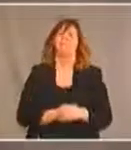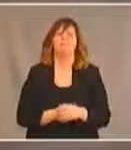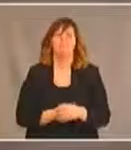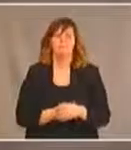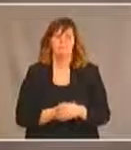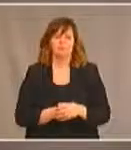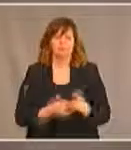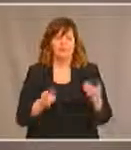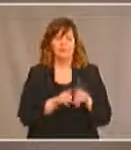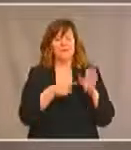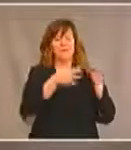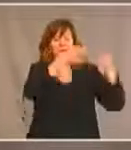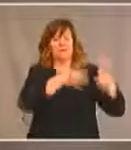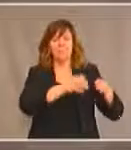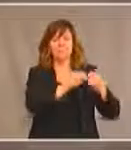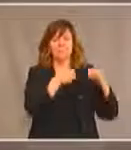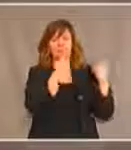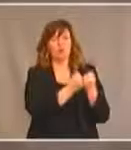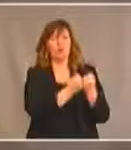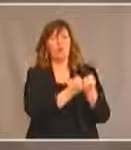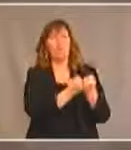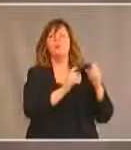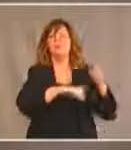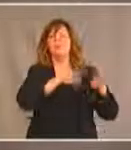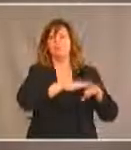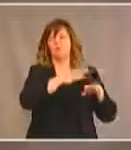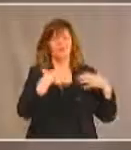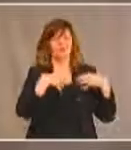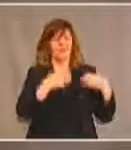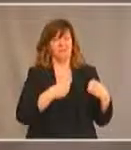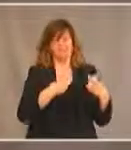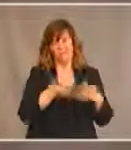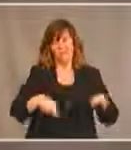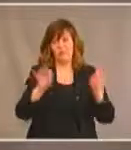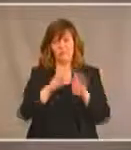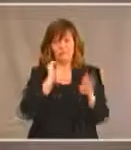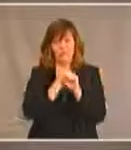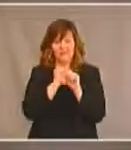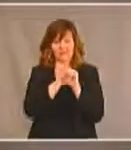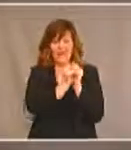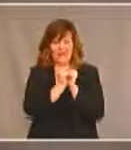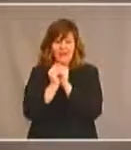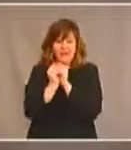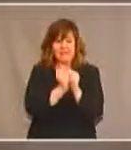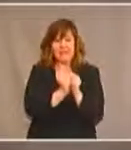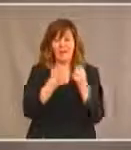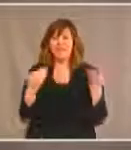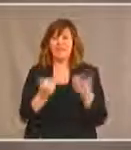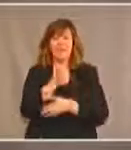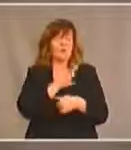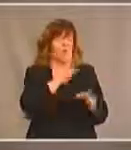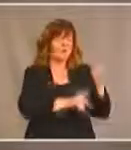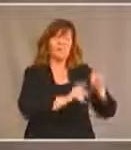de la perspective relative à la santé. Qui plus est, nous devons travailler ensemble pour venir au secours des membres plus